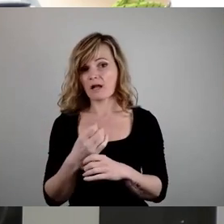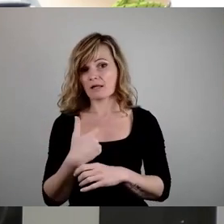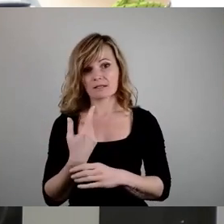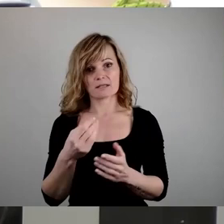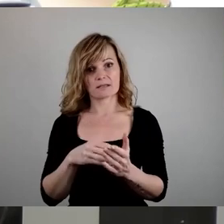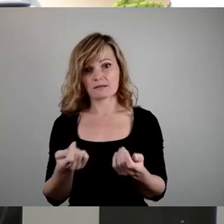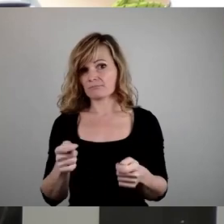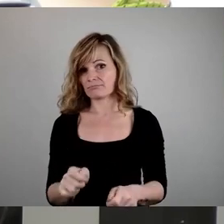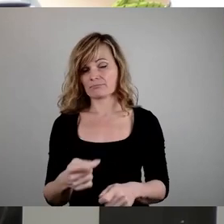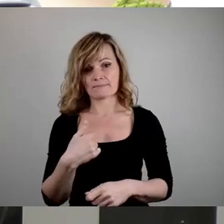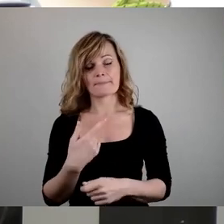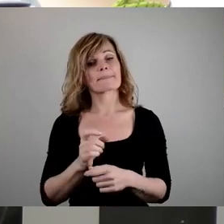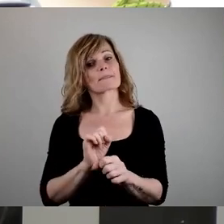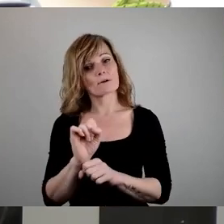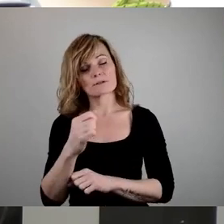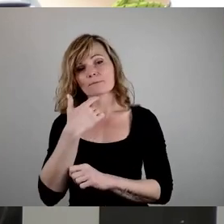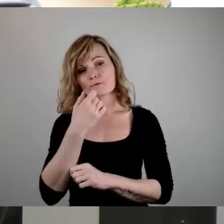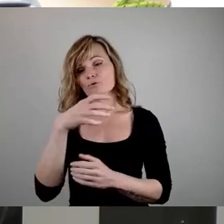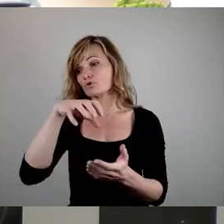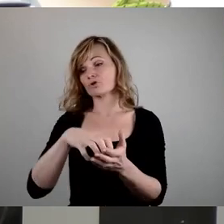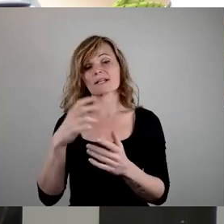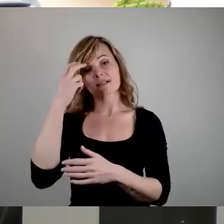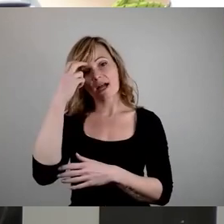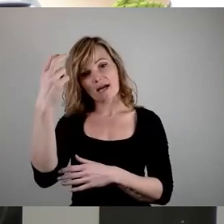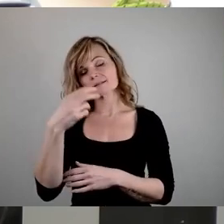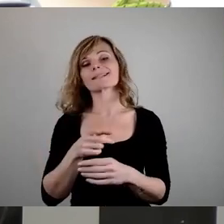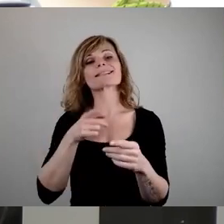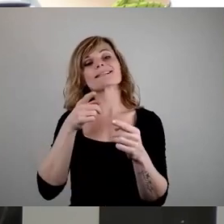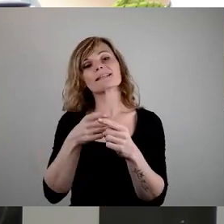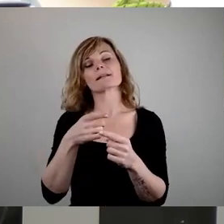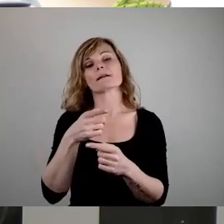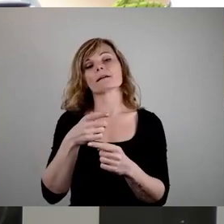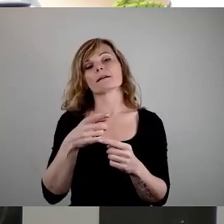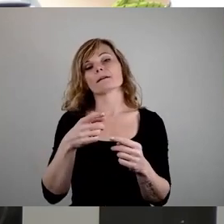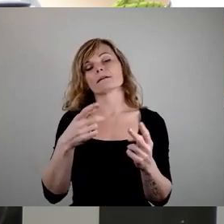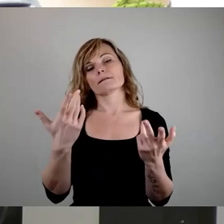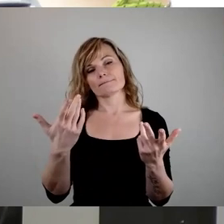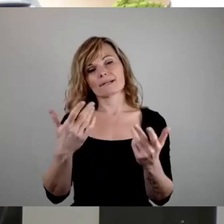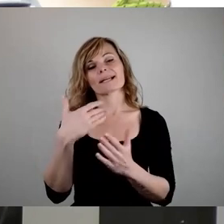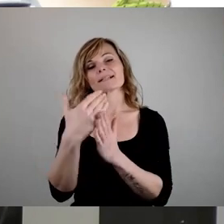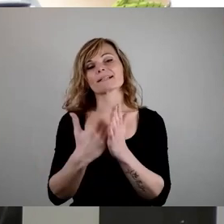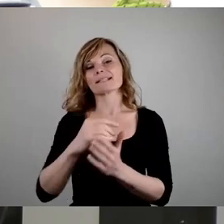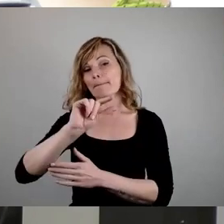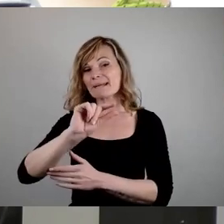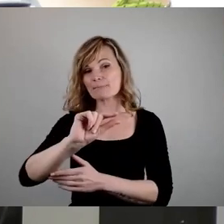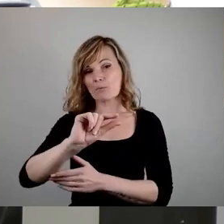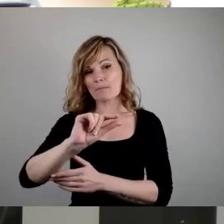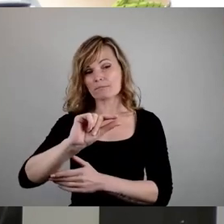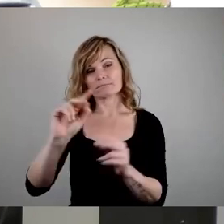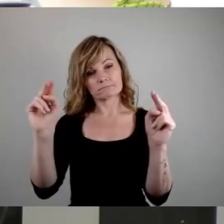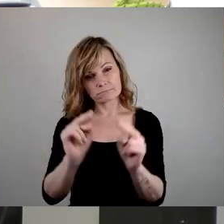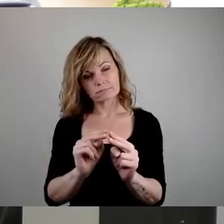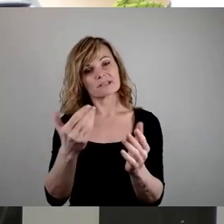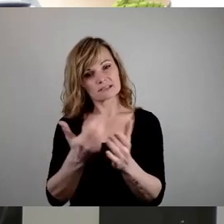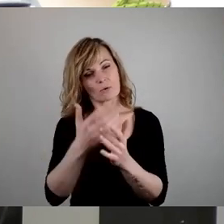Wir wollen jedoch, dass sich der Stadtrat auf das Ziel der Reduzierung auf das gesetzliche Minimum bekennt.